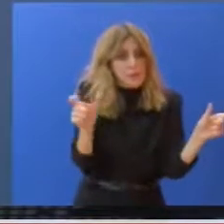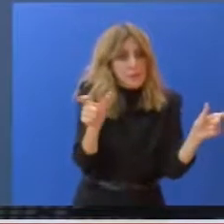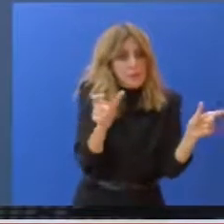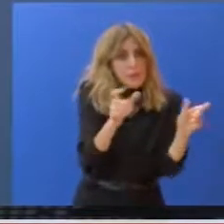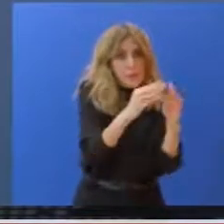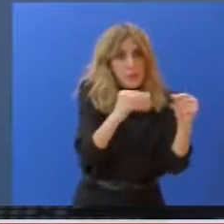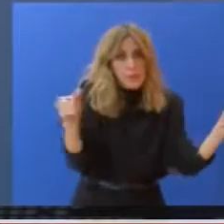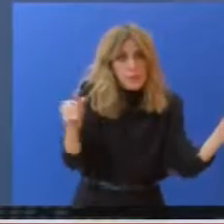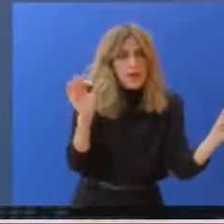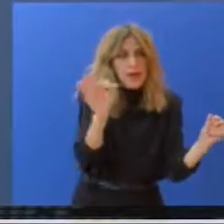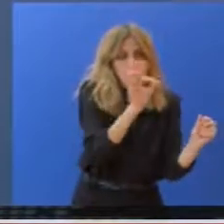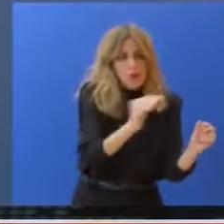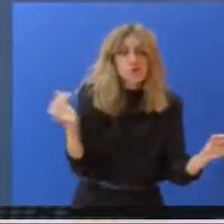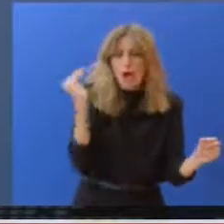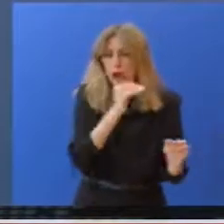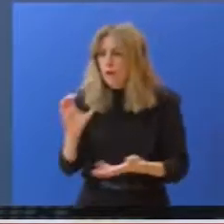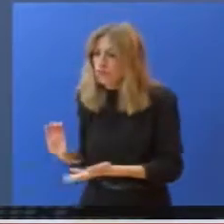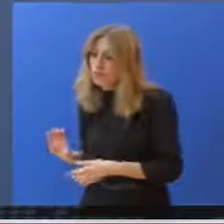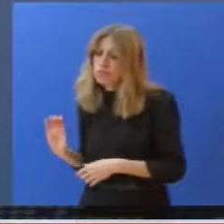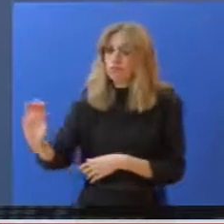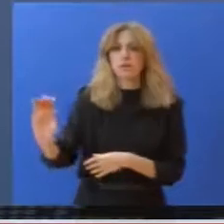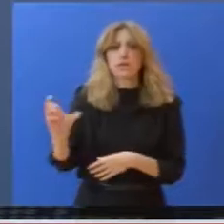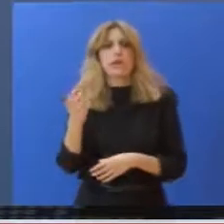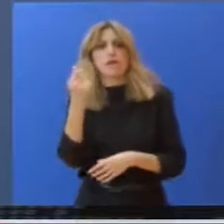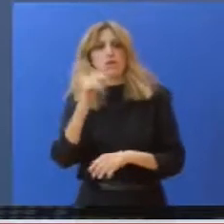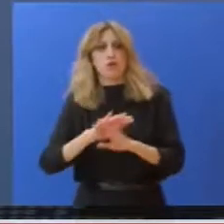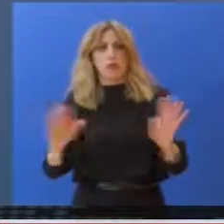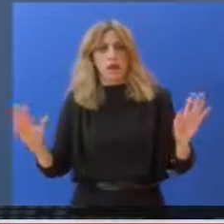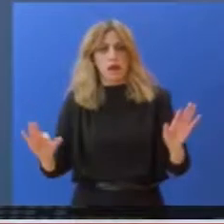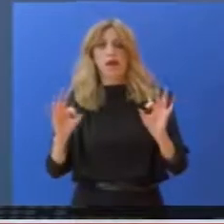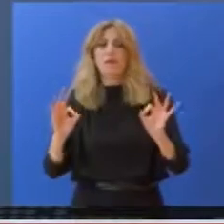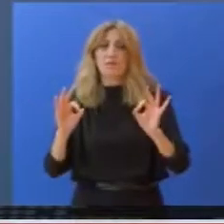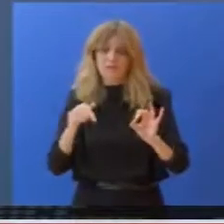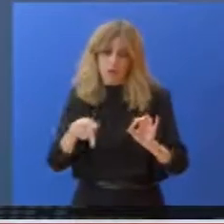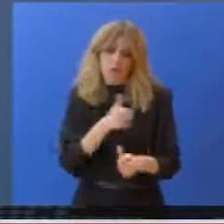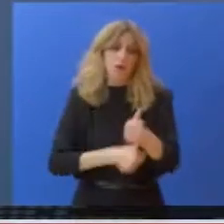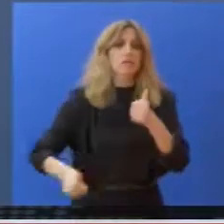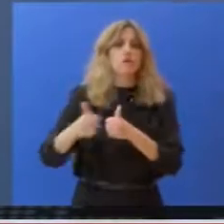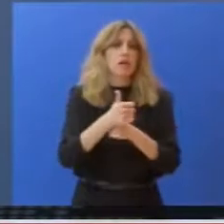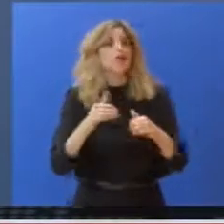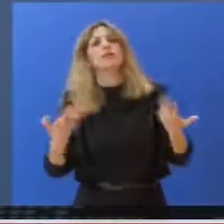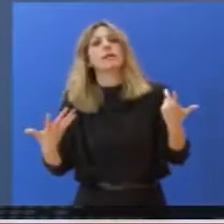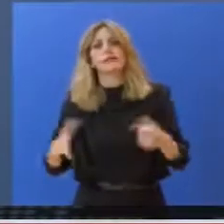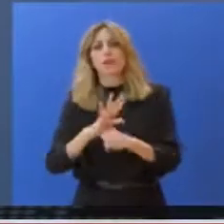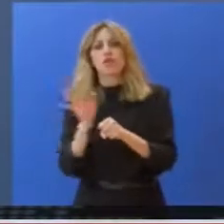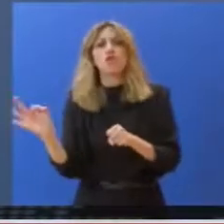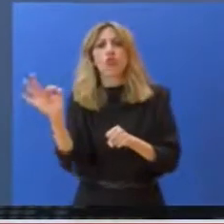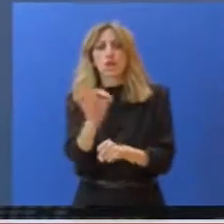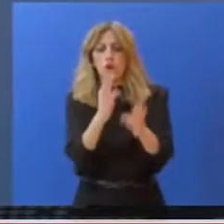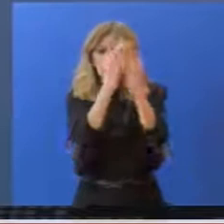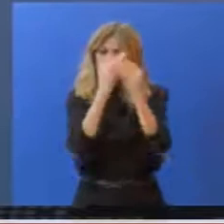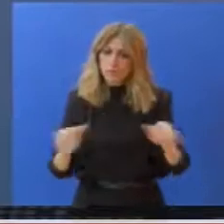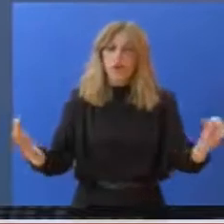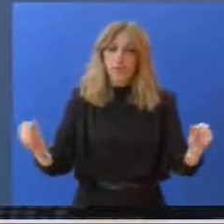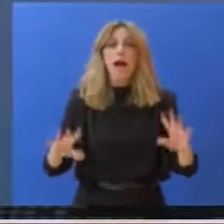αντιμετωπίσουμε την υγειονομική κρίση, άλλο τόσο σημαντικό είναι να συνεχίσουμε τη ζωή μας από εκεί που την αφήσαμε, δηλαδή από ένα σημείο